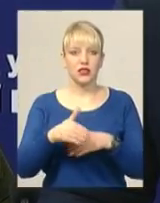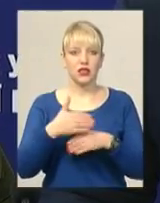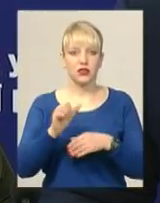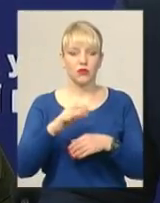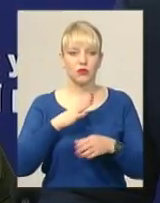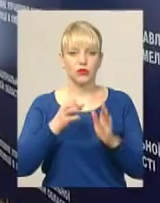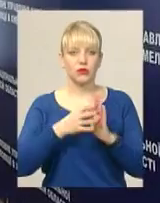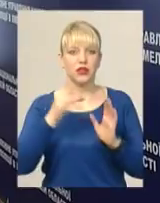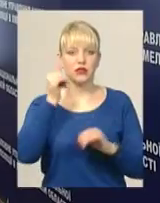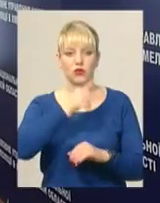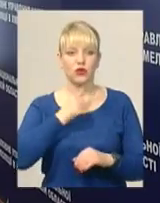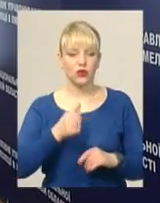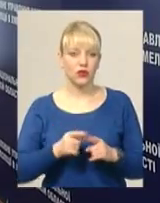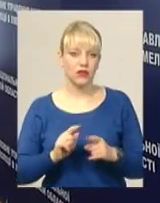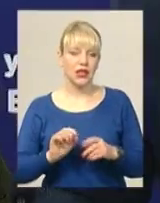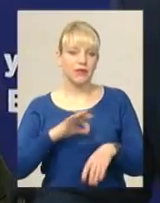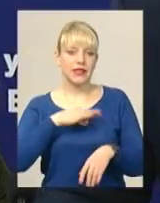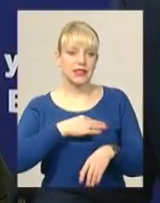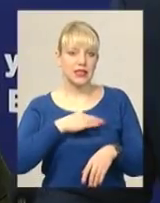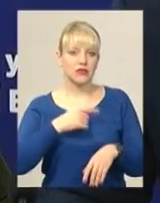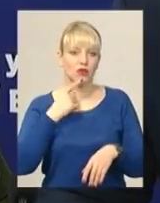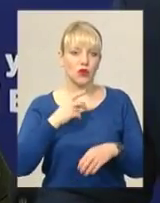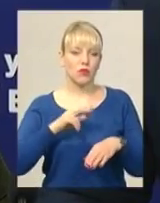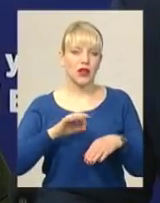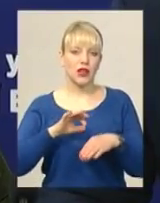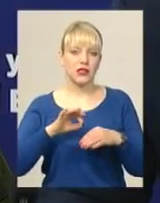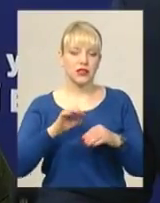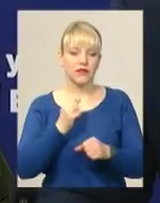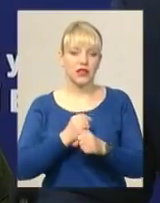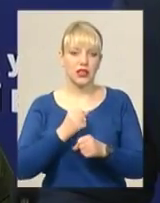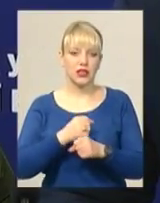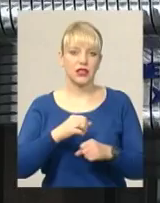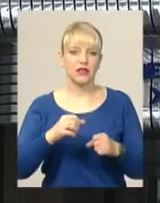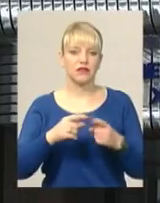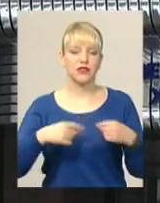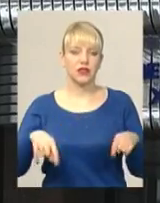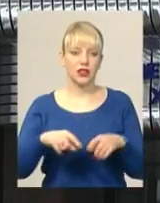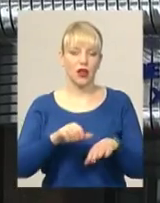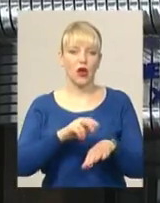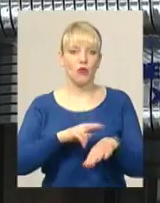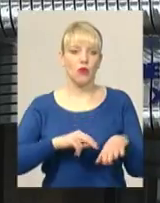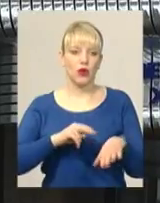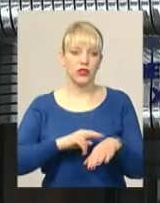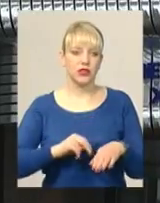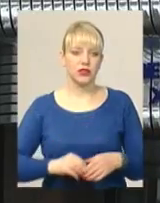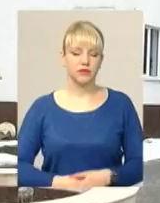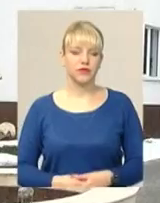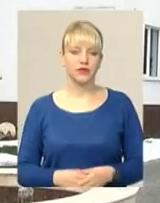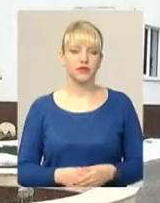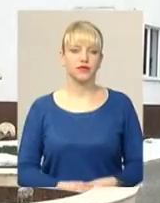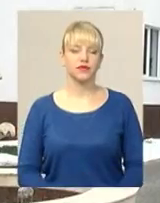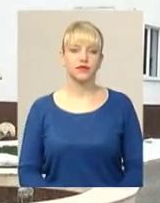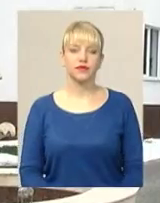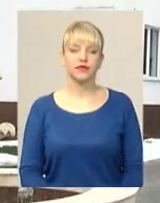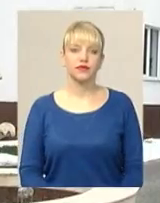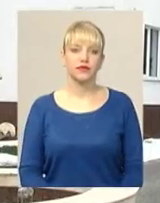років позбавлені воглі. Слідство виведуть працівники відділу з особливо тяжких злочинів Головного управління поліції в Хмельницькій області. Михайло Жола,